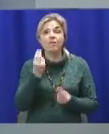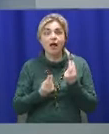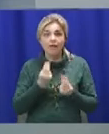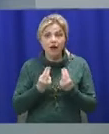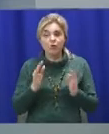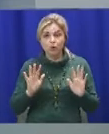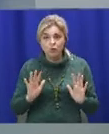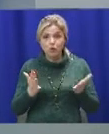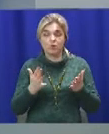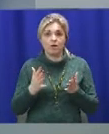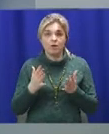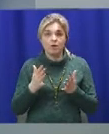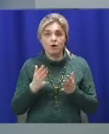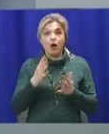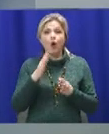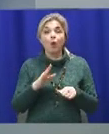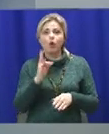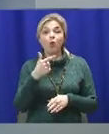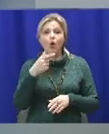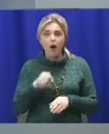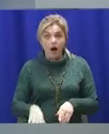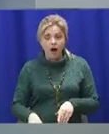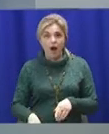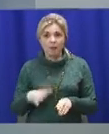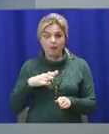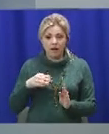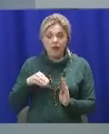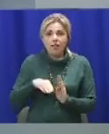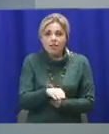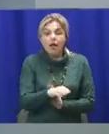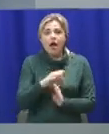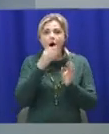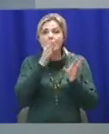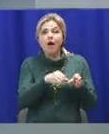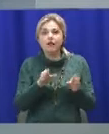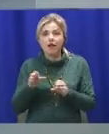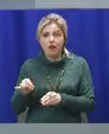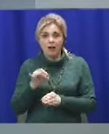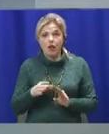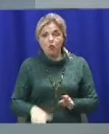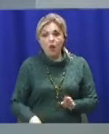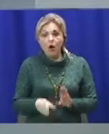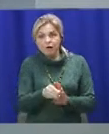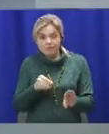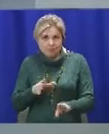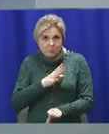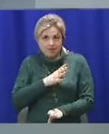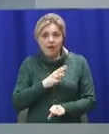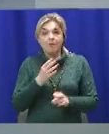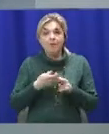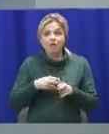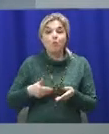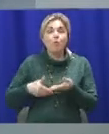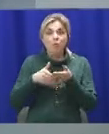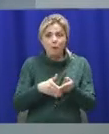випадково застрягла ногою в батареї. Власними силами витягнути кінцівку не вдалося. Тому по допомогу